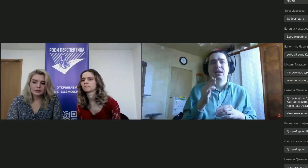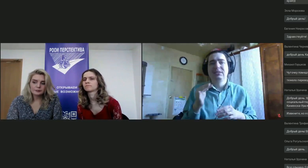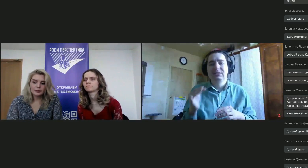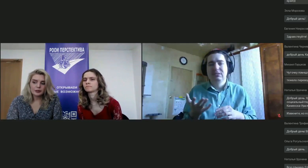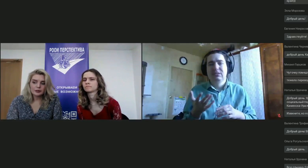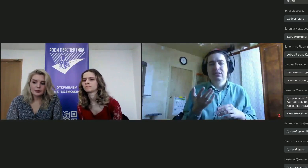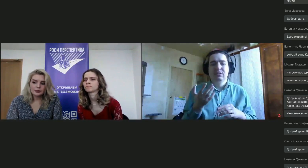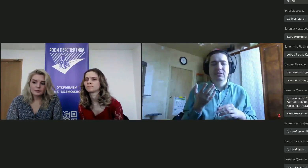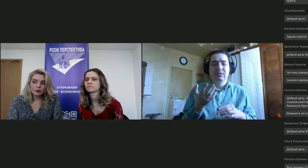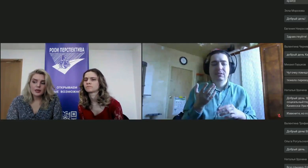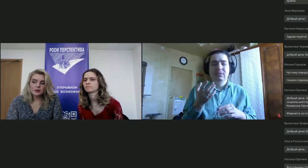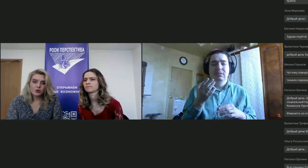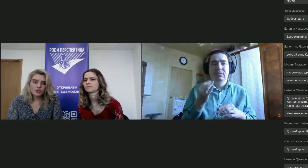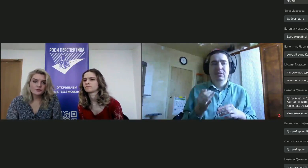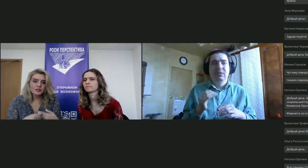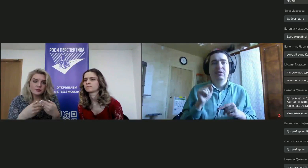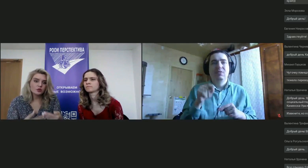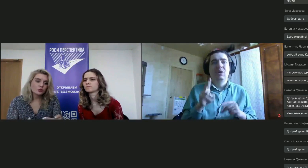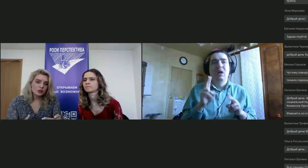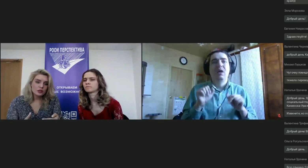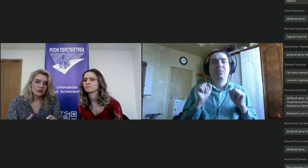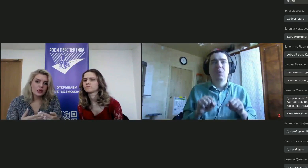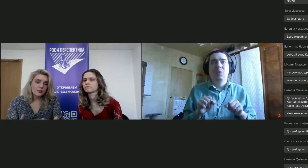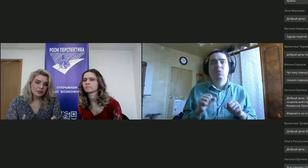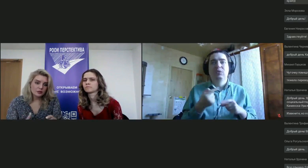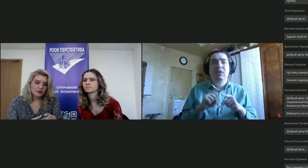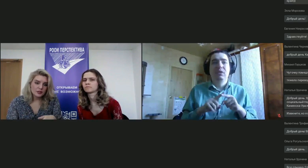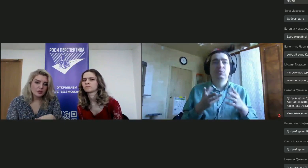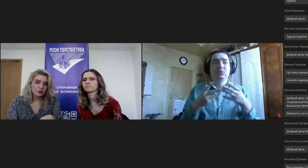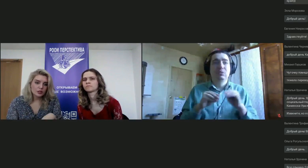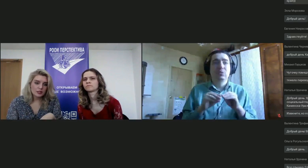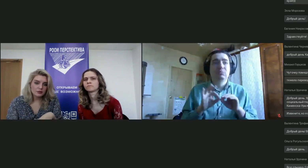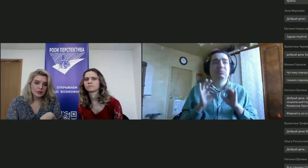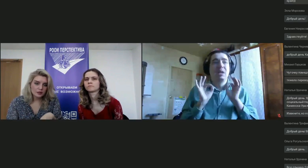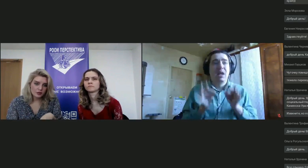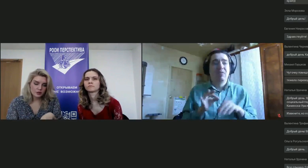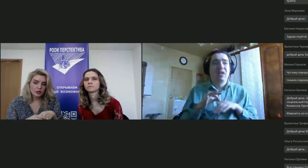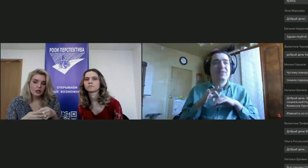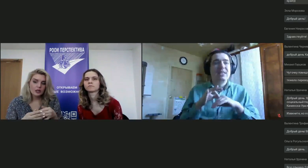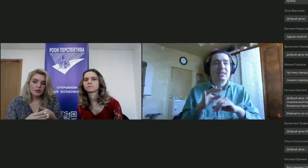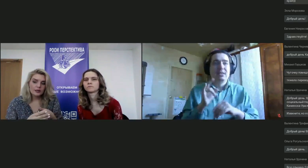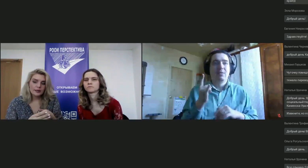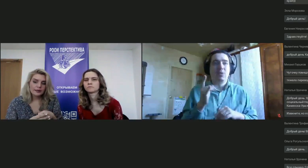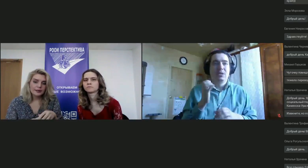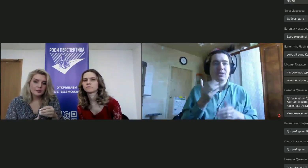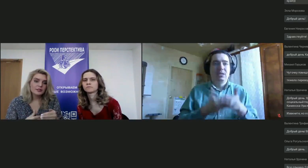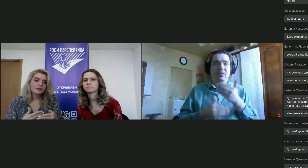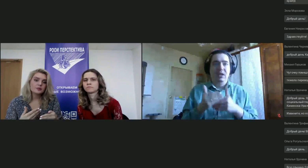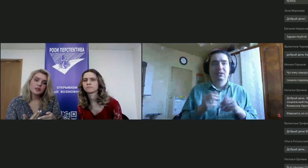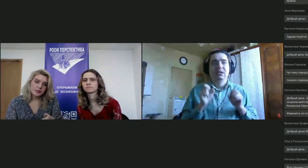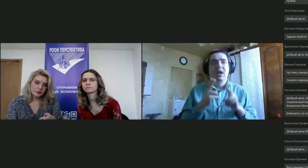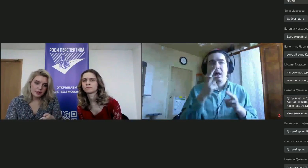того, как можно в семью грамотно ввести ребенка с инвалидностью, как